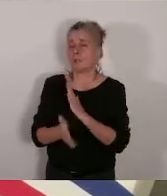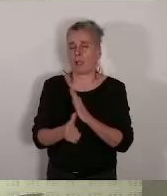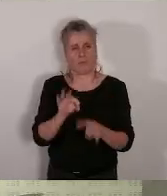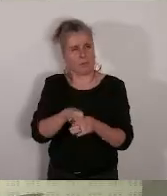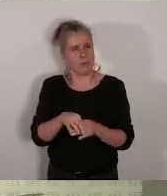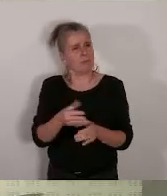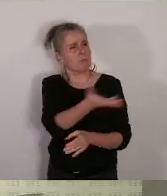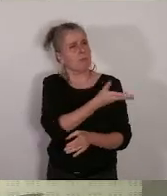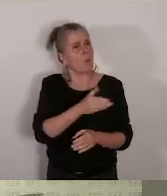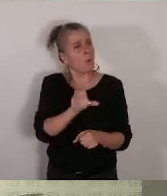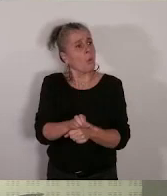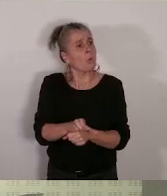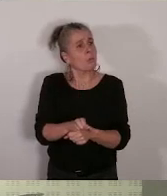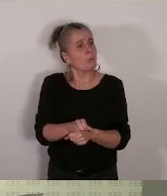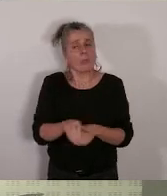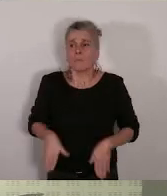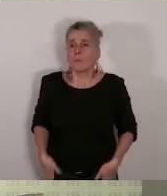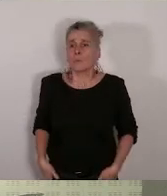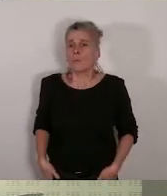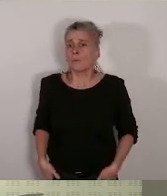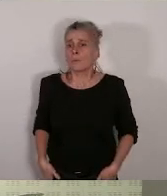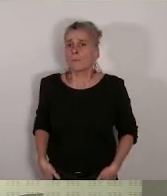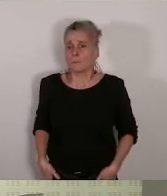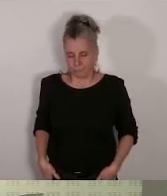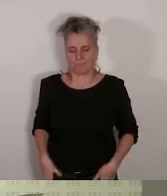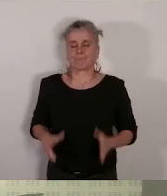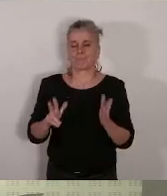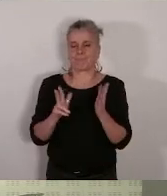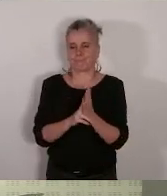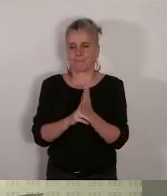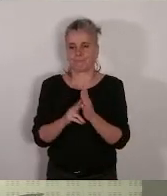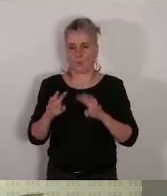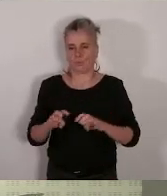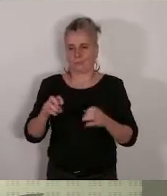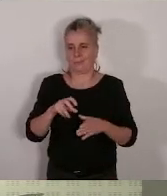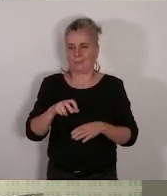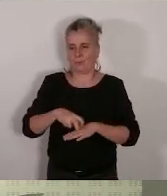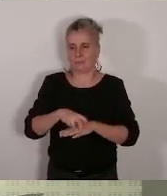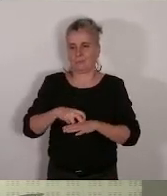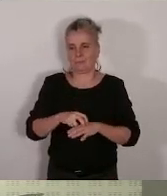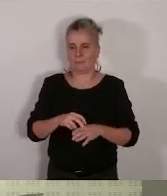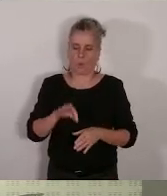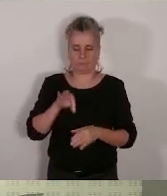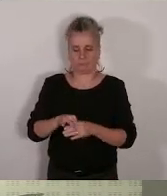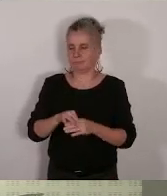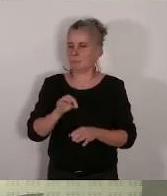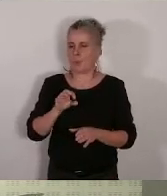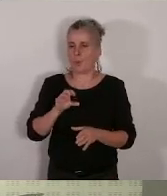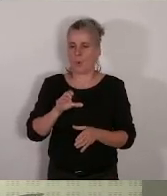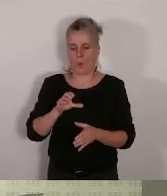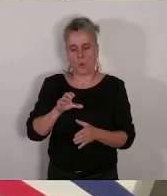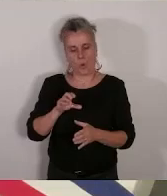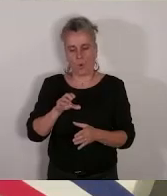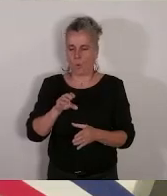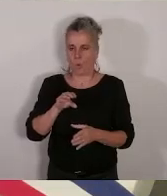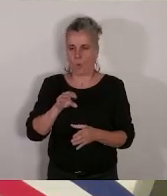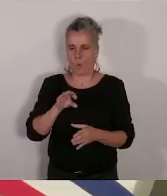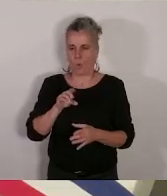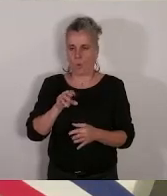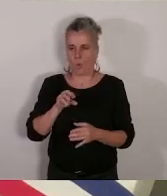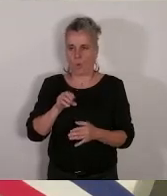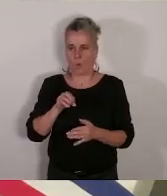? Non ? Des abstentions ? Avis favorable du Conseil d'arrondissement ? Je m'abstiens dans la... J'attends vos